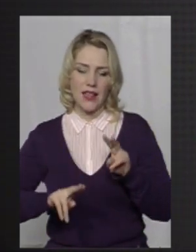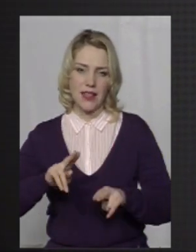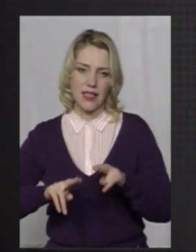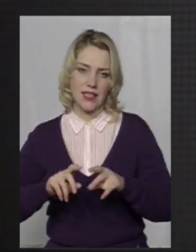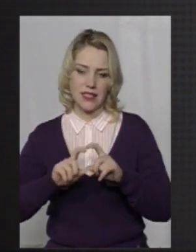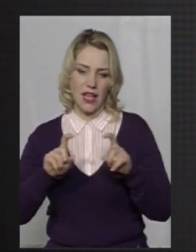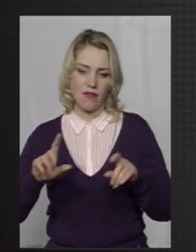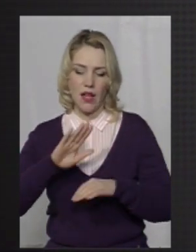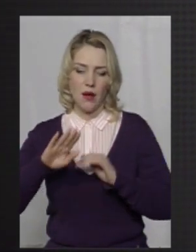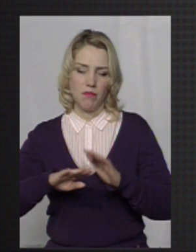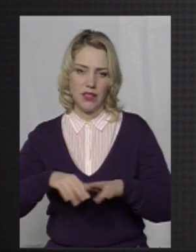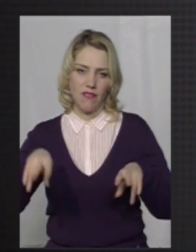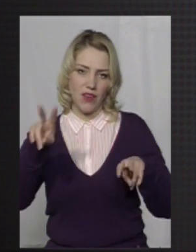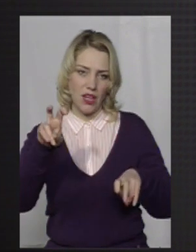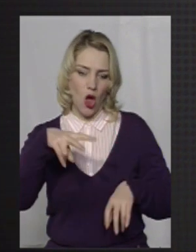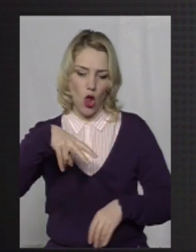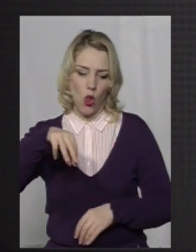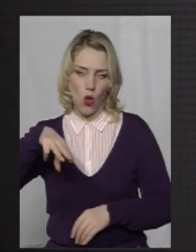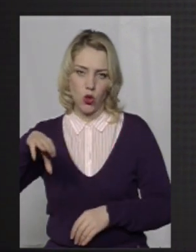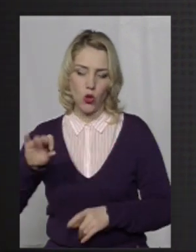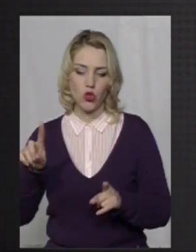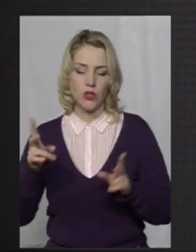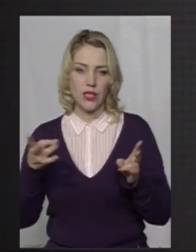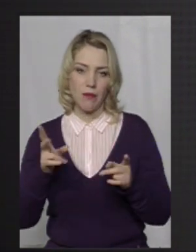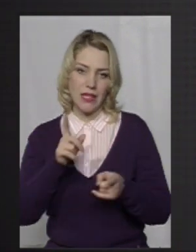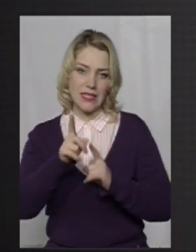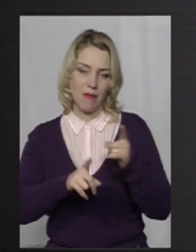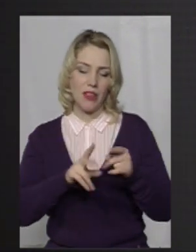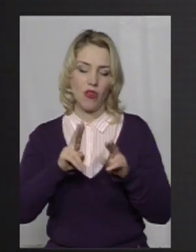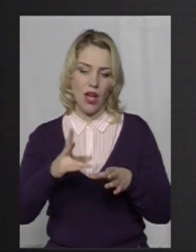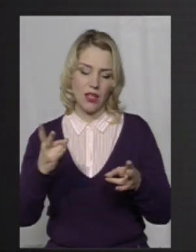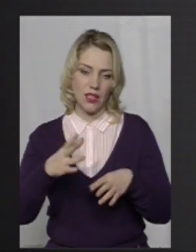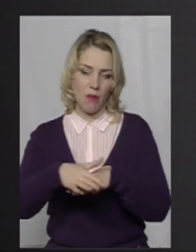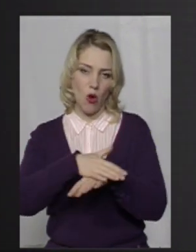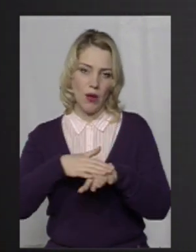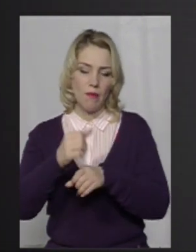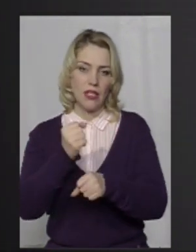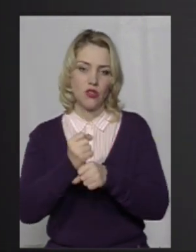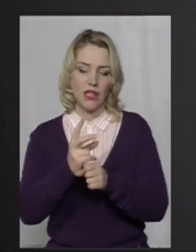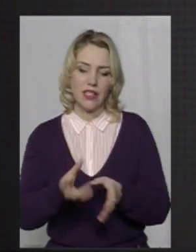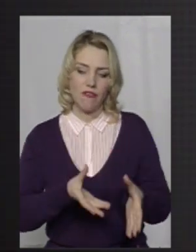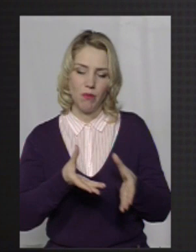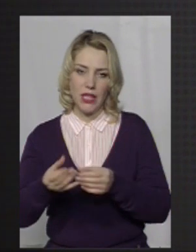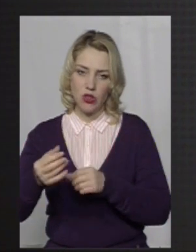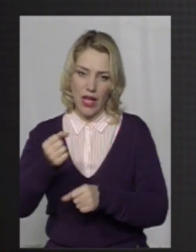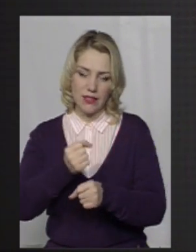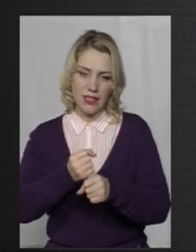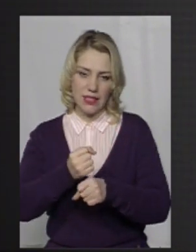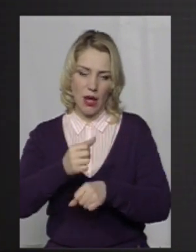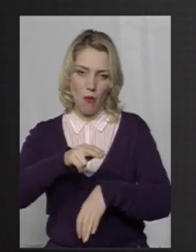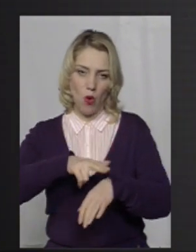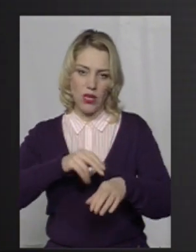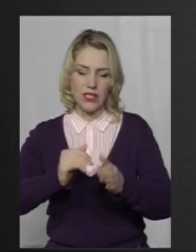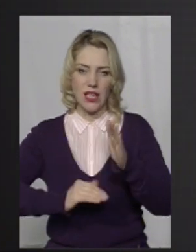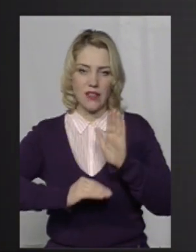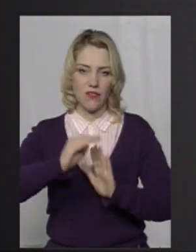державних лотерей. Що потрібно змінити? І як потрібно громадськості працювати і вплинути на дії поліції і вищого